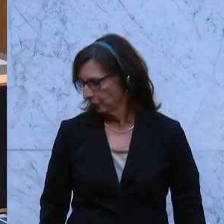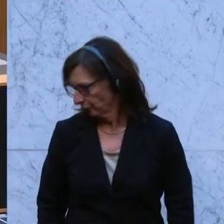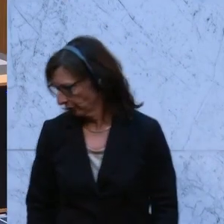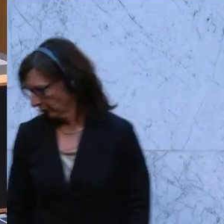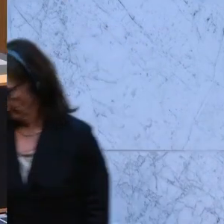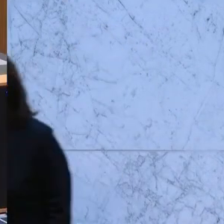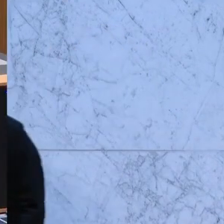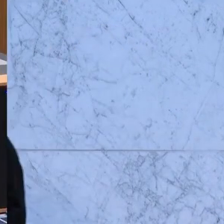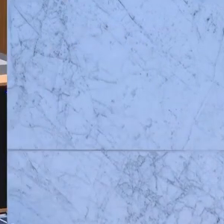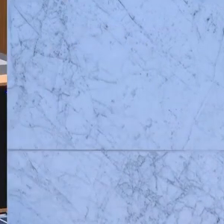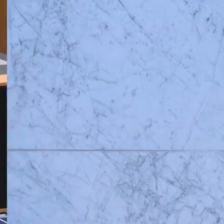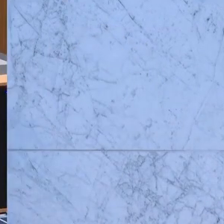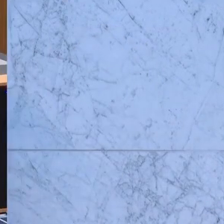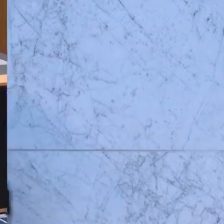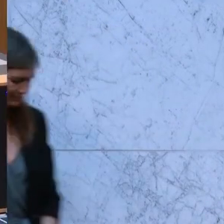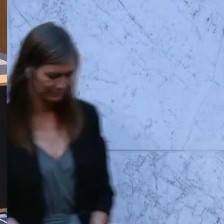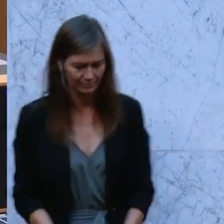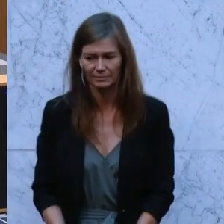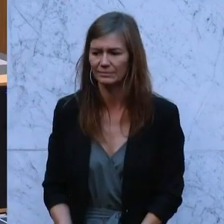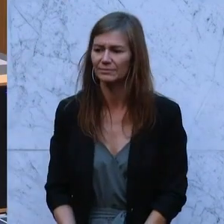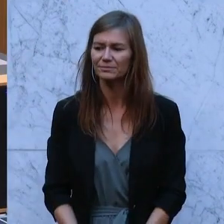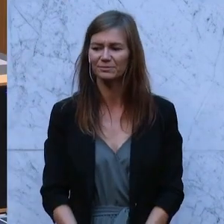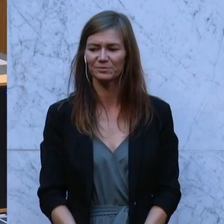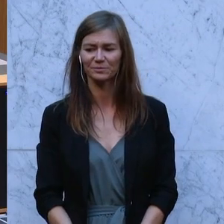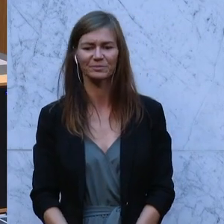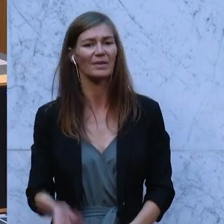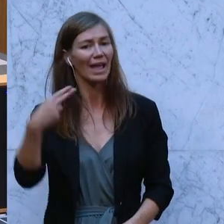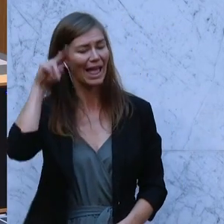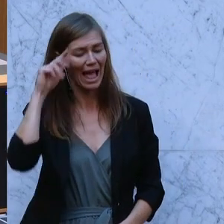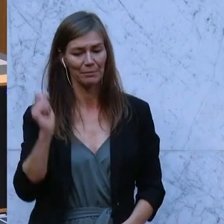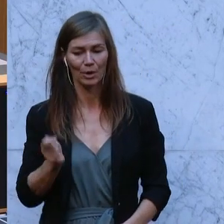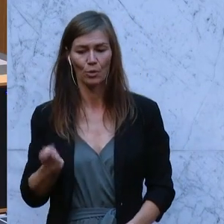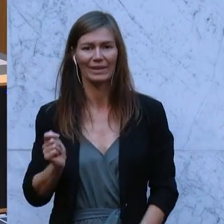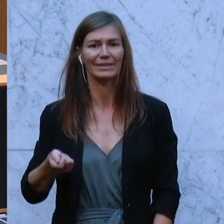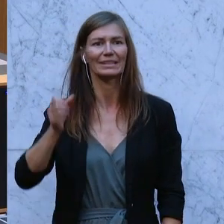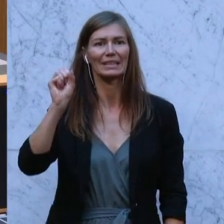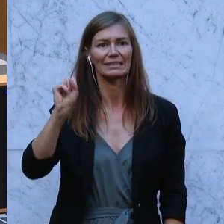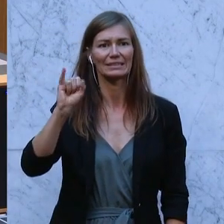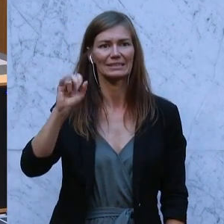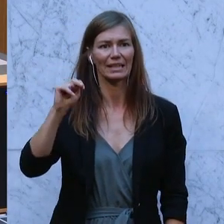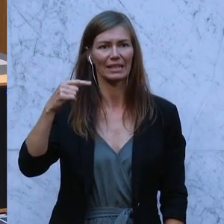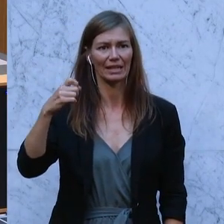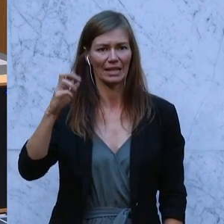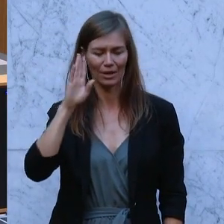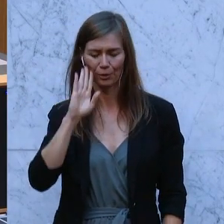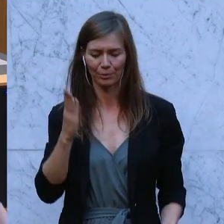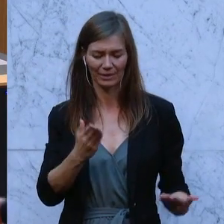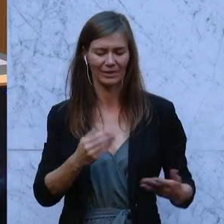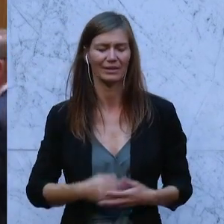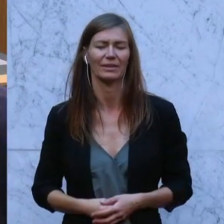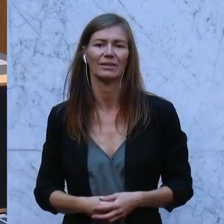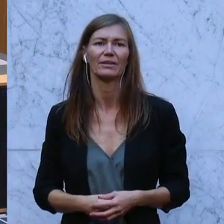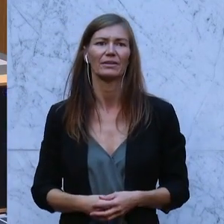Von einer Reduktion der Mehrwertsteuer würden also vor allem Geringverdienende profitieren, sagt hier Selma Yildirim von der SPÖ.